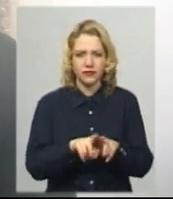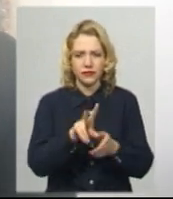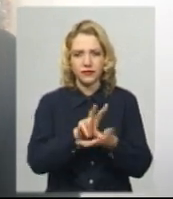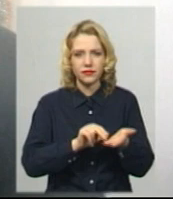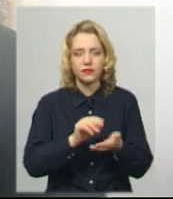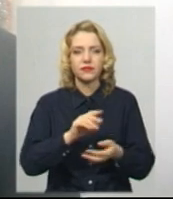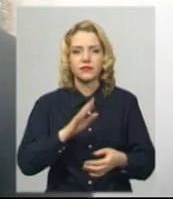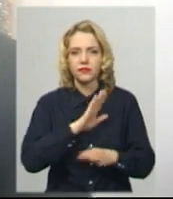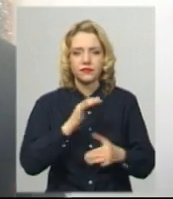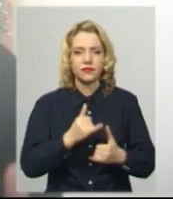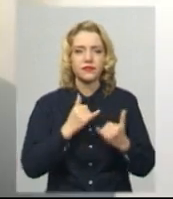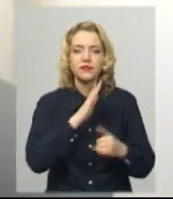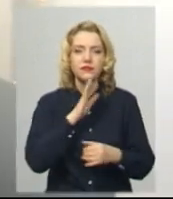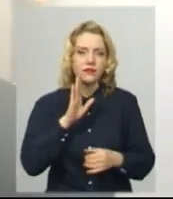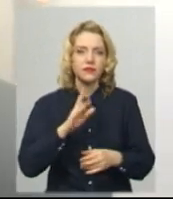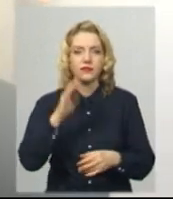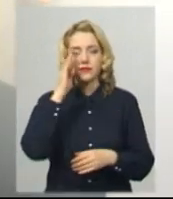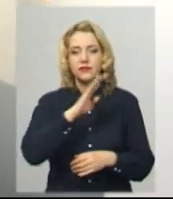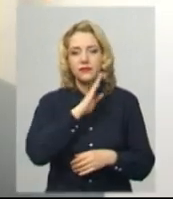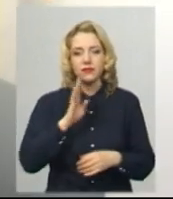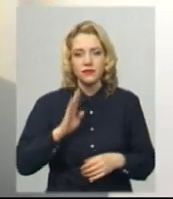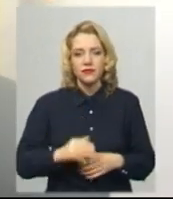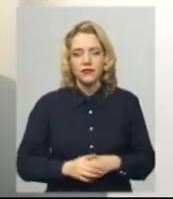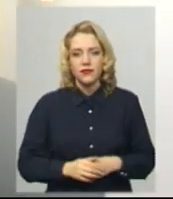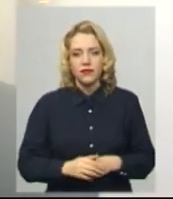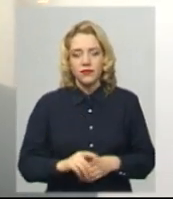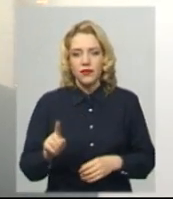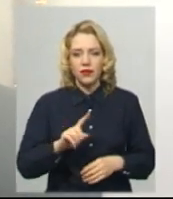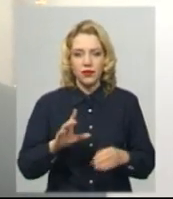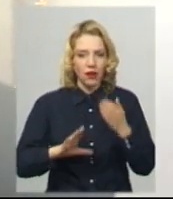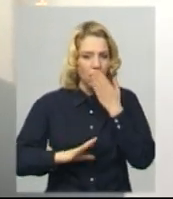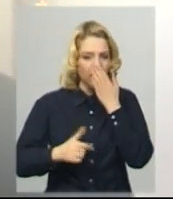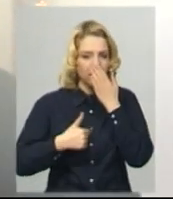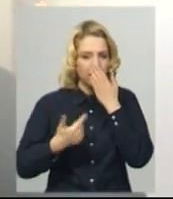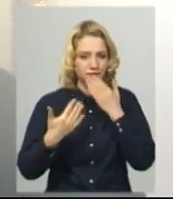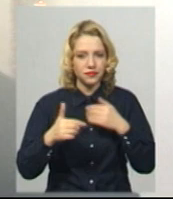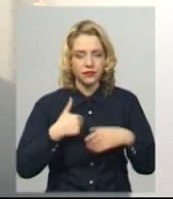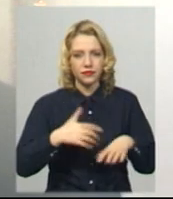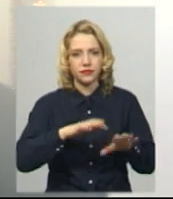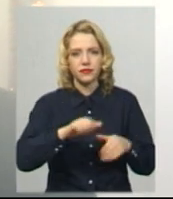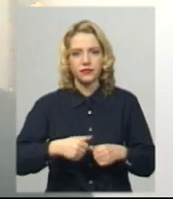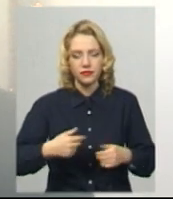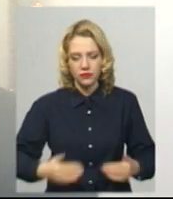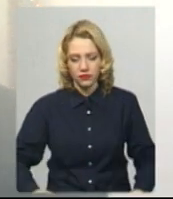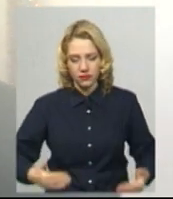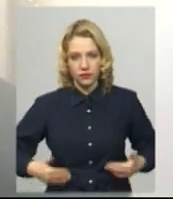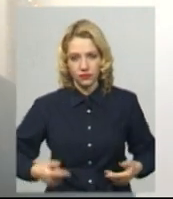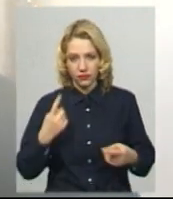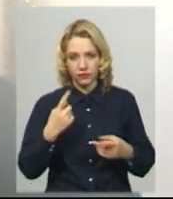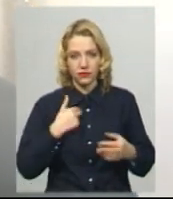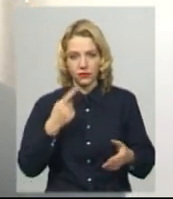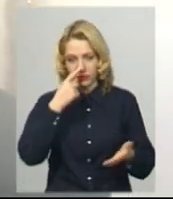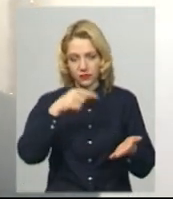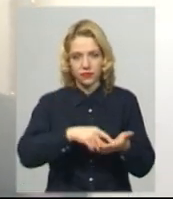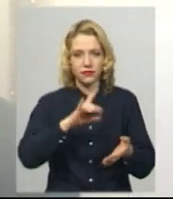не поважав мати, батька. Те, що я до чого дійшов, що мене забрали в одних трусах на реабілітацію, приїхали. Я весь у